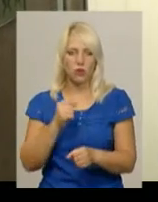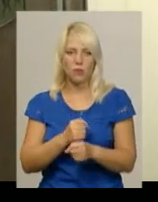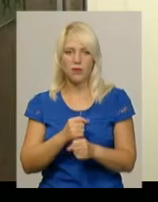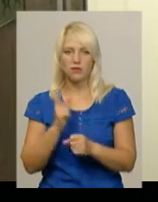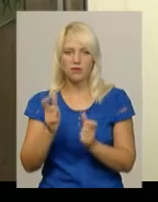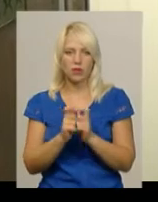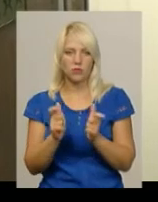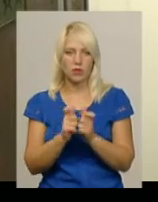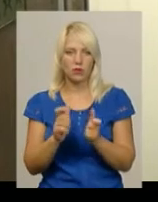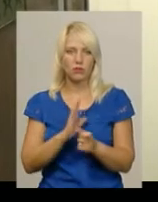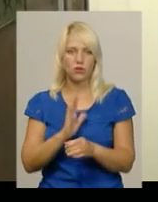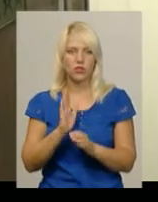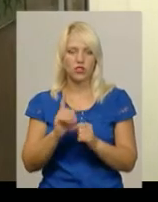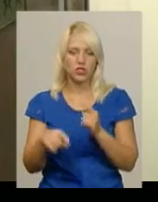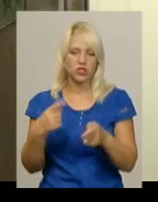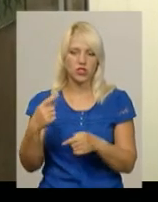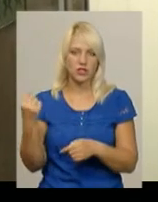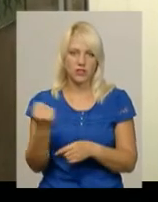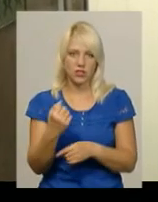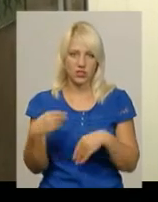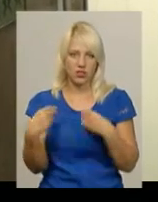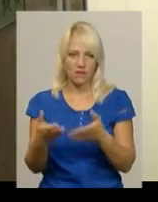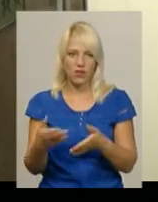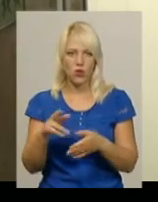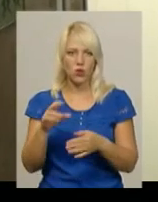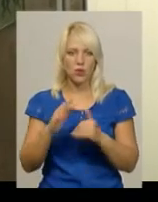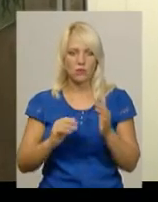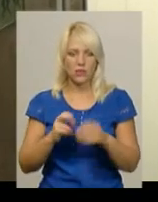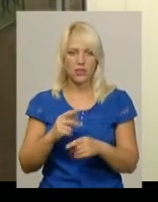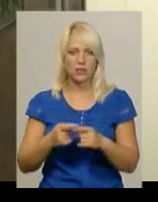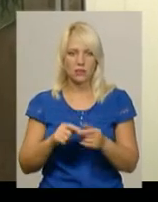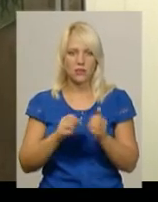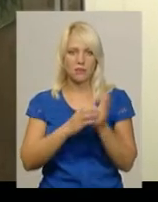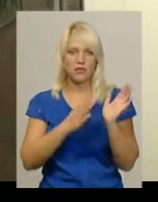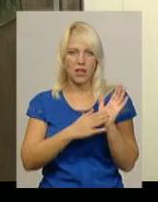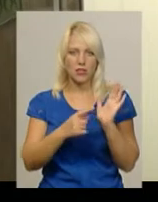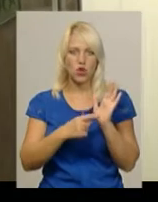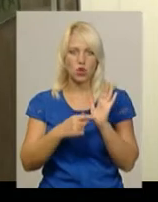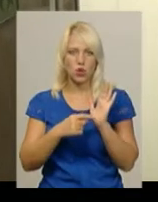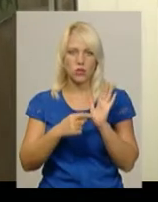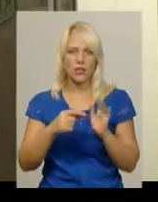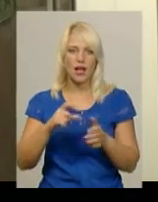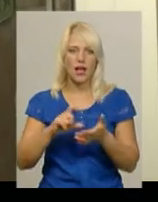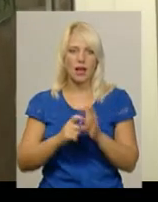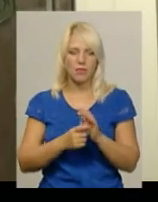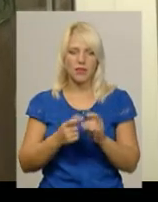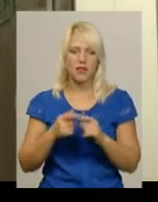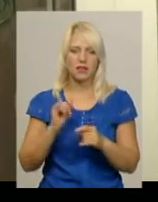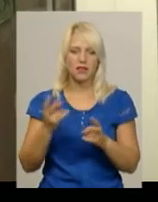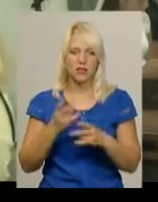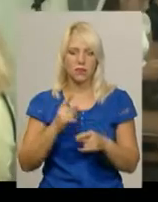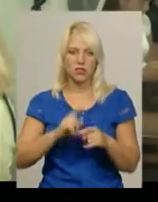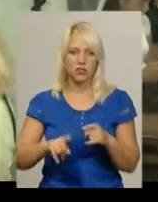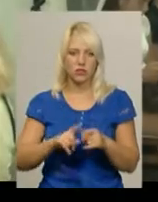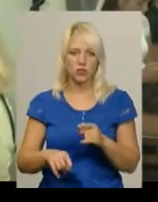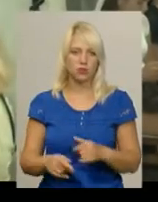талони, виходить, лише через тиждень віддавалися до спеціаліста. Ми записалися в частний кабінет, тому що треба швидко нам повстану здоров